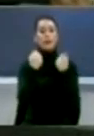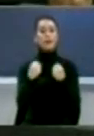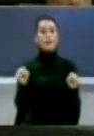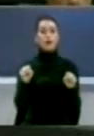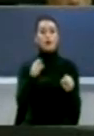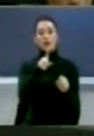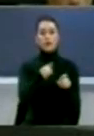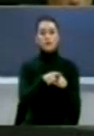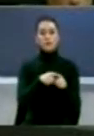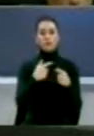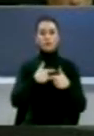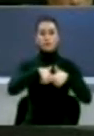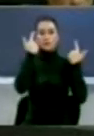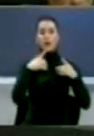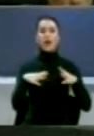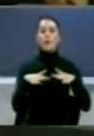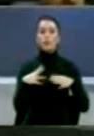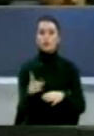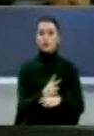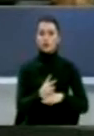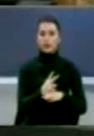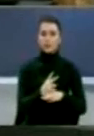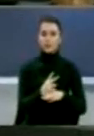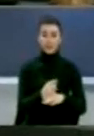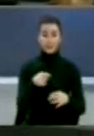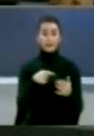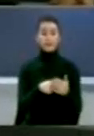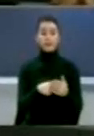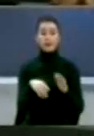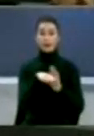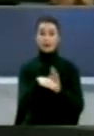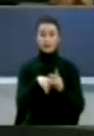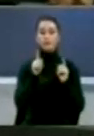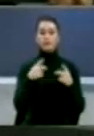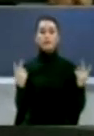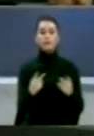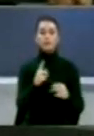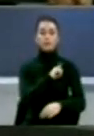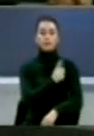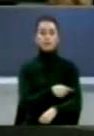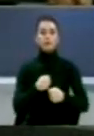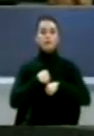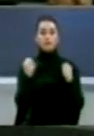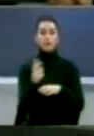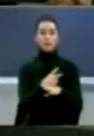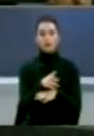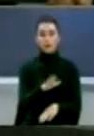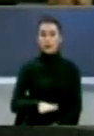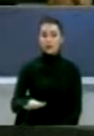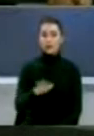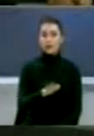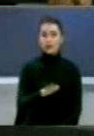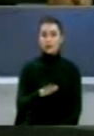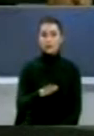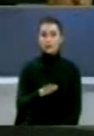e ajeb kuptimi republikës Ky legjë do të mundëson të që të formalizoj vullnetin e qytetarve për që është të ndryshme dhe të rëndësishme për këtë